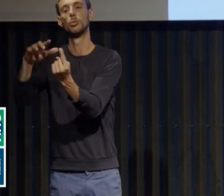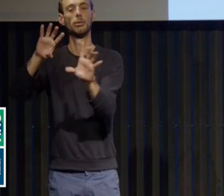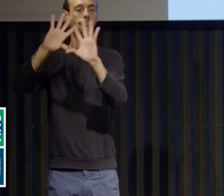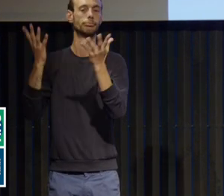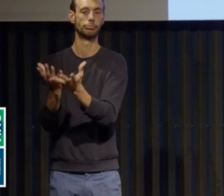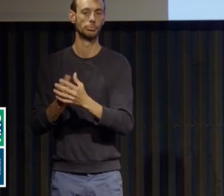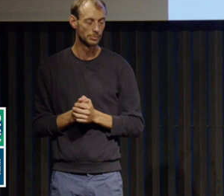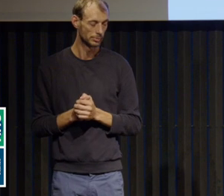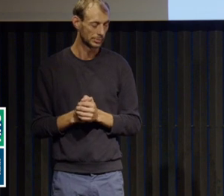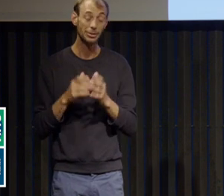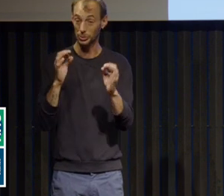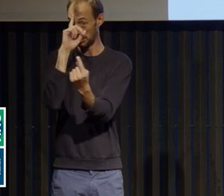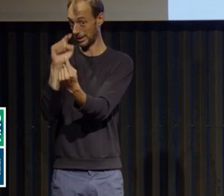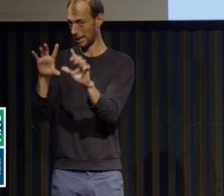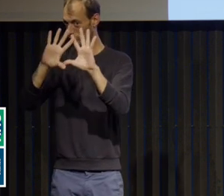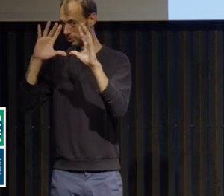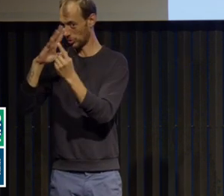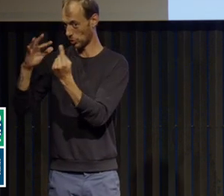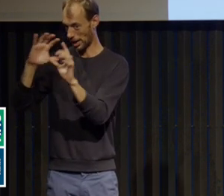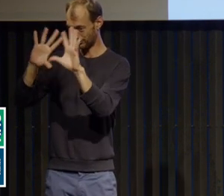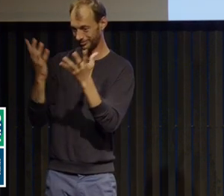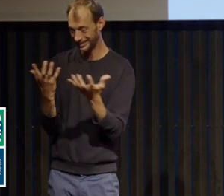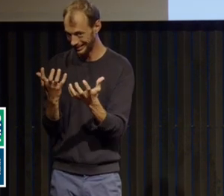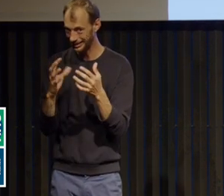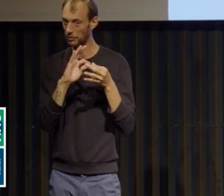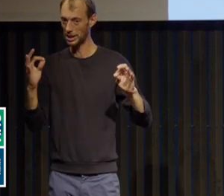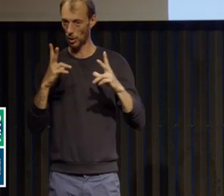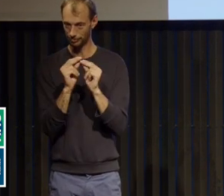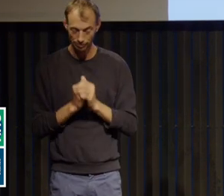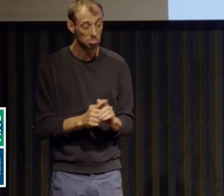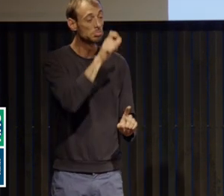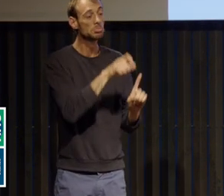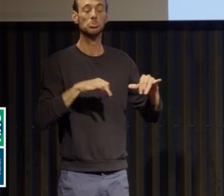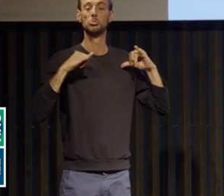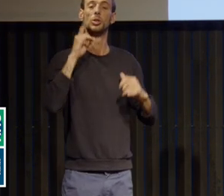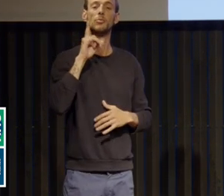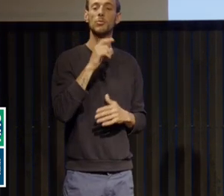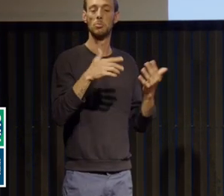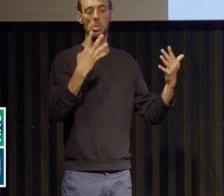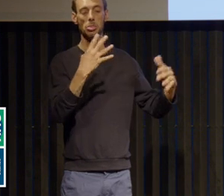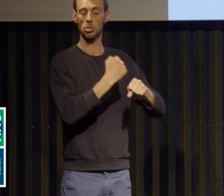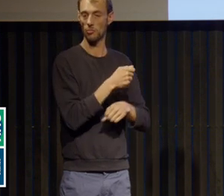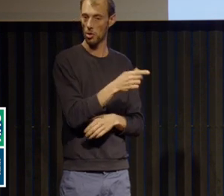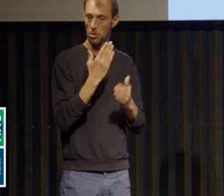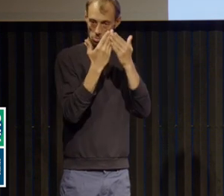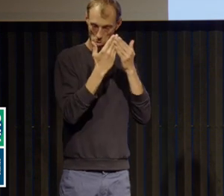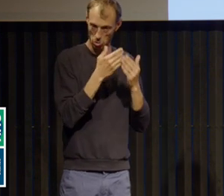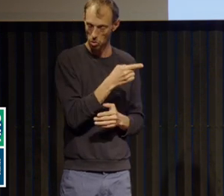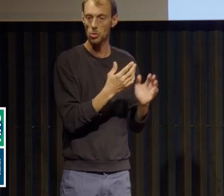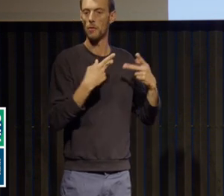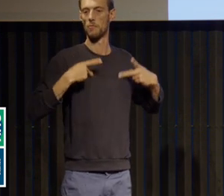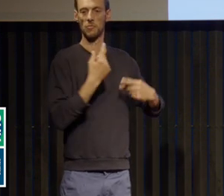je vous propose une histoire. Voilà. une jeune femme de 19 ans étudiante qui vit seule. Elle n pas